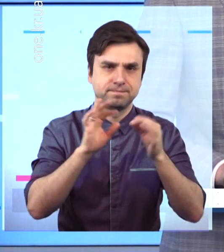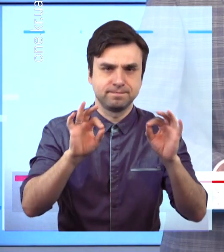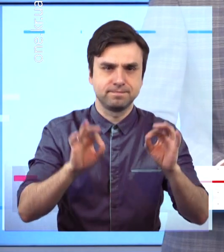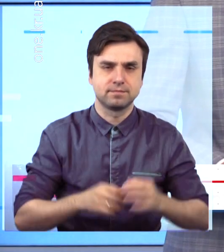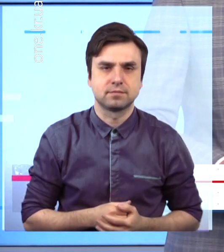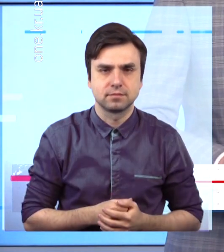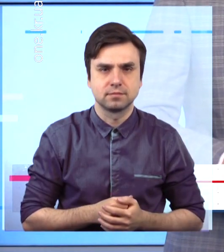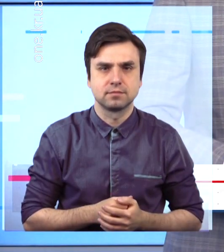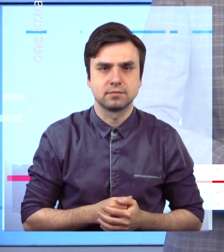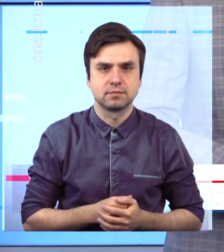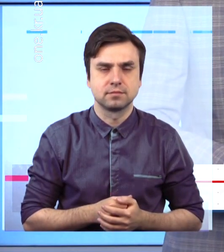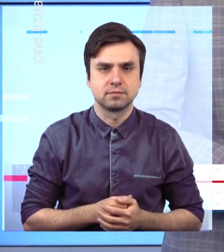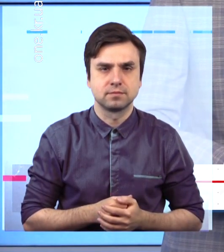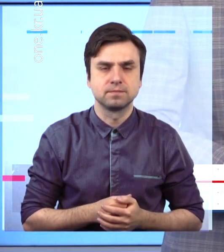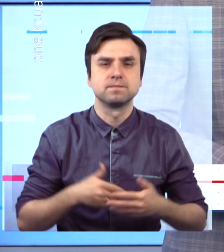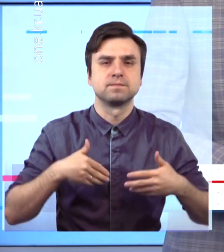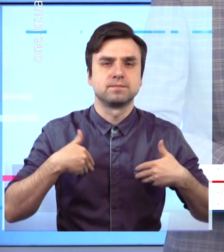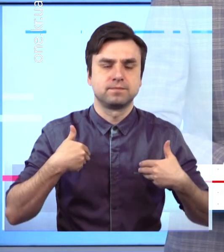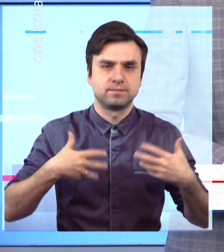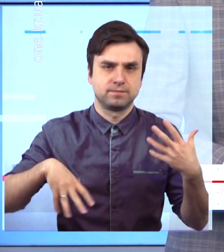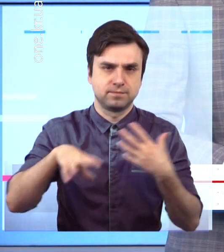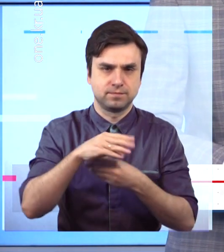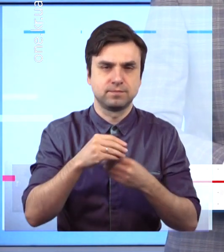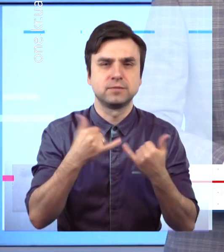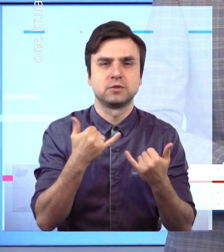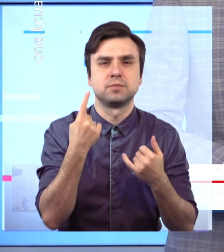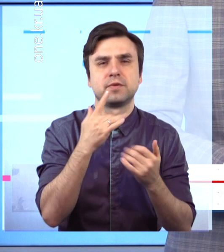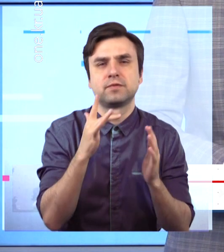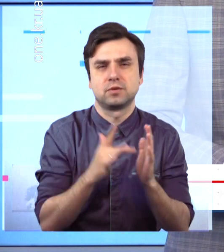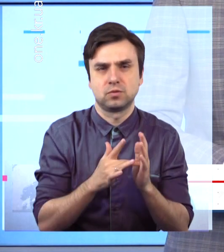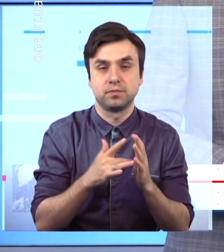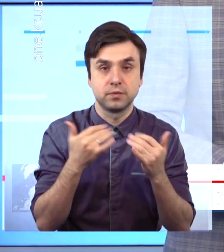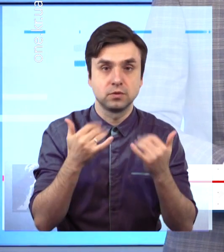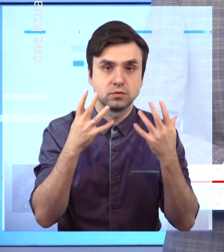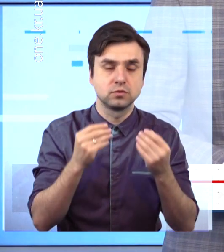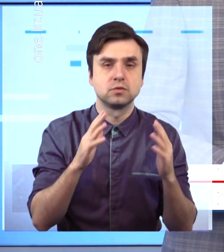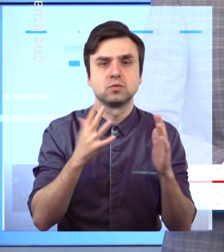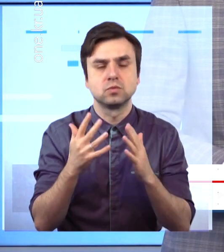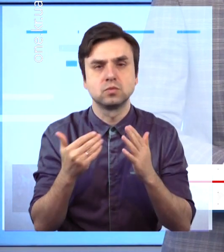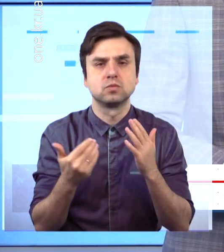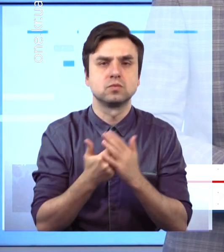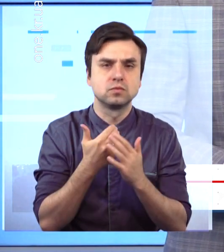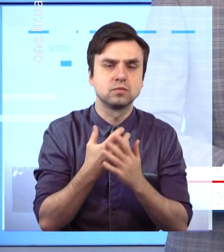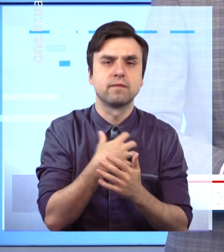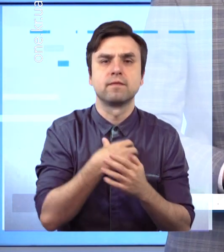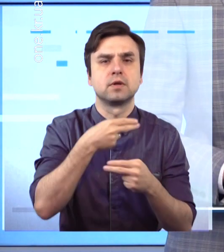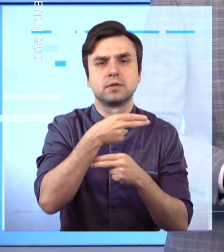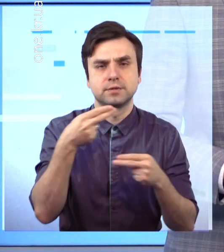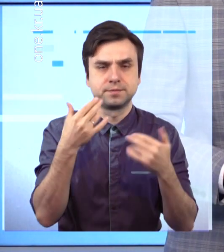Вітаю кожного, хто дивиться новини від першого міського. В студії працює Владислав Новіков і перейдемо до головних тем цієї доби.